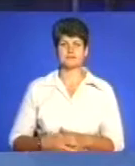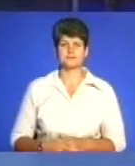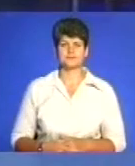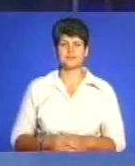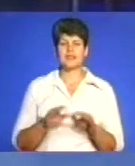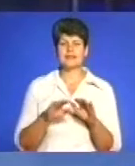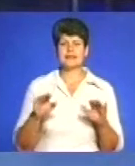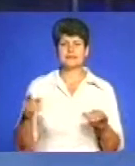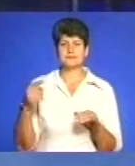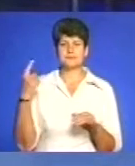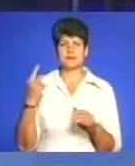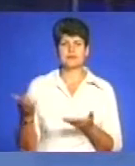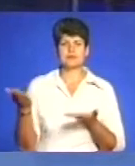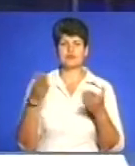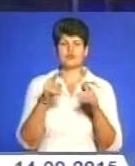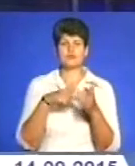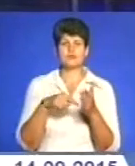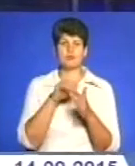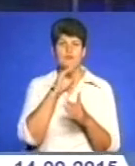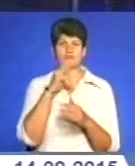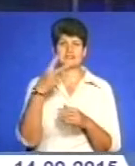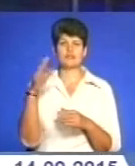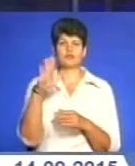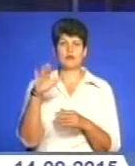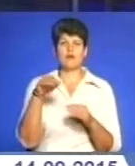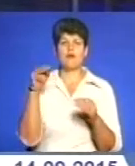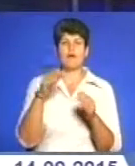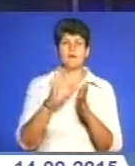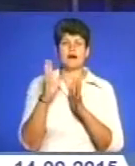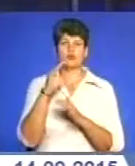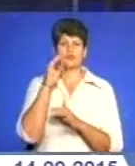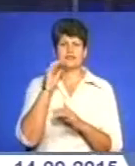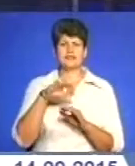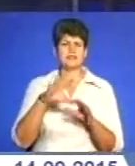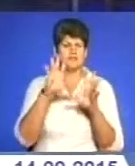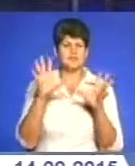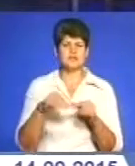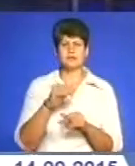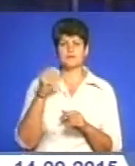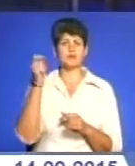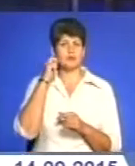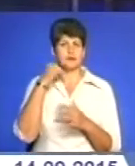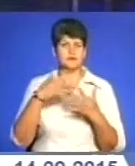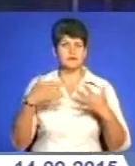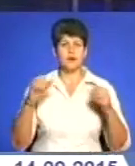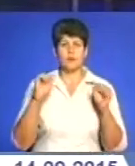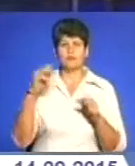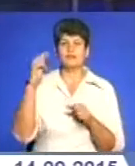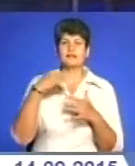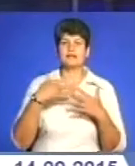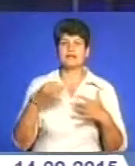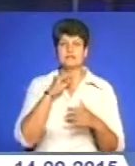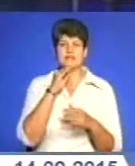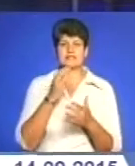Дітей Тернопіль, що не запрошують у місто професії, 20 вересня у парку Шевченка Тернополя діти всіх вікових категорій зможуть освоїти різні професії і